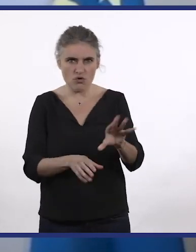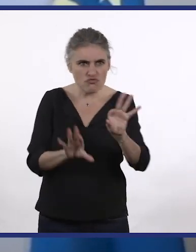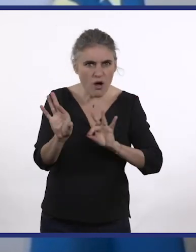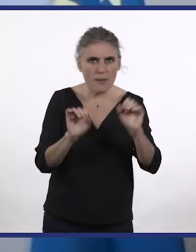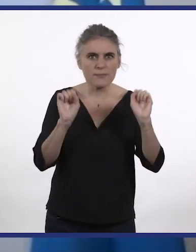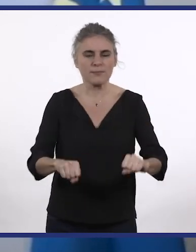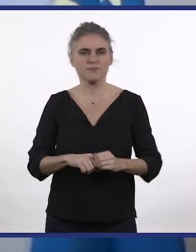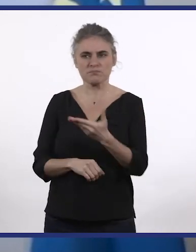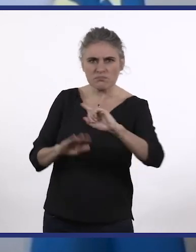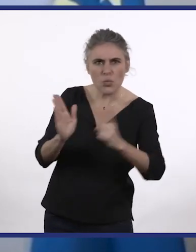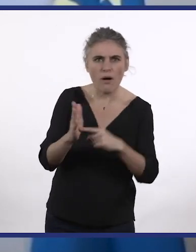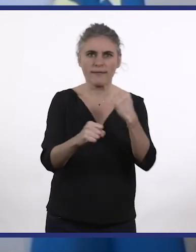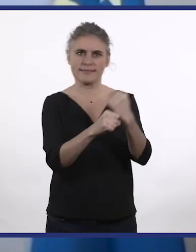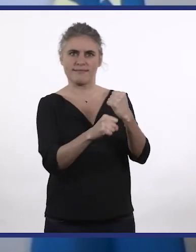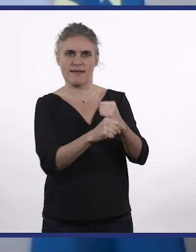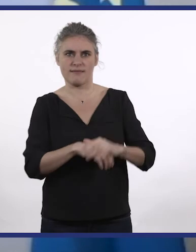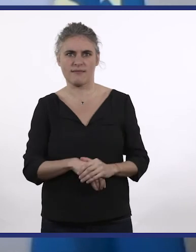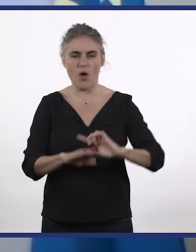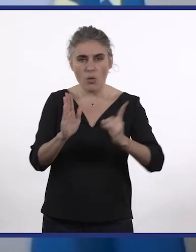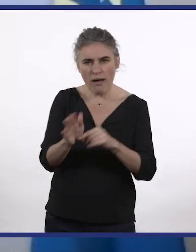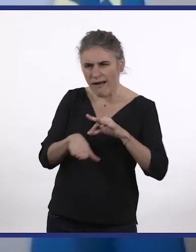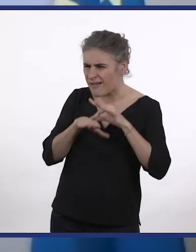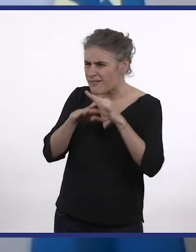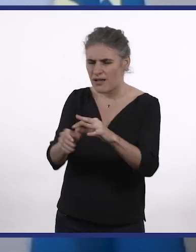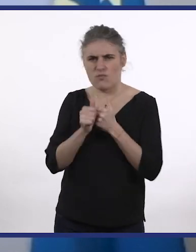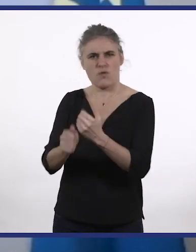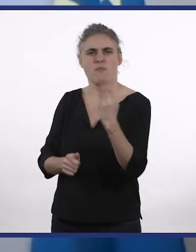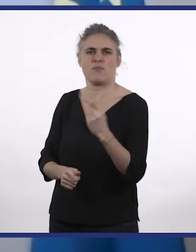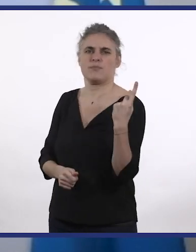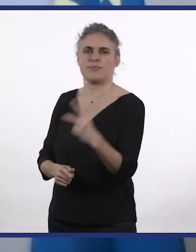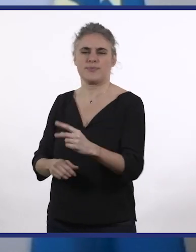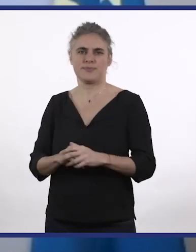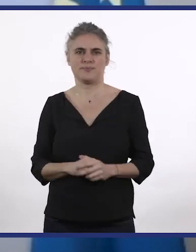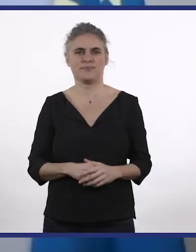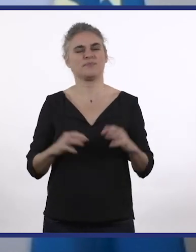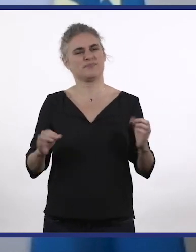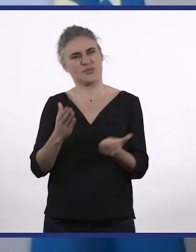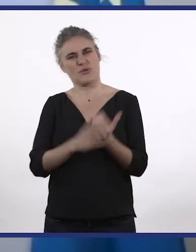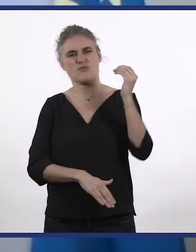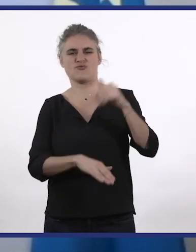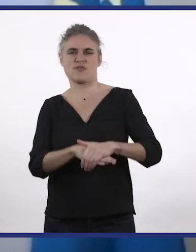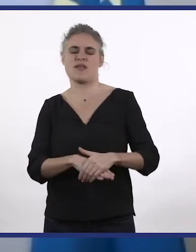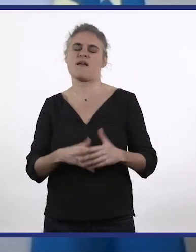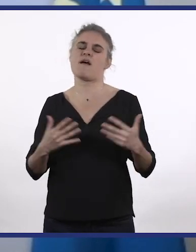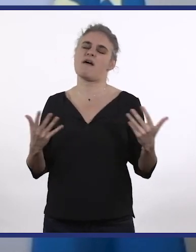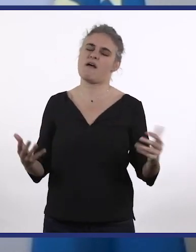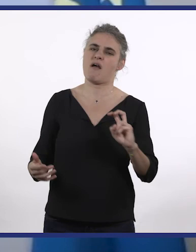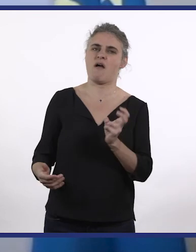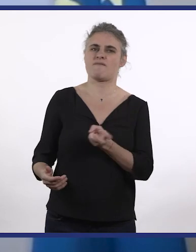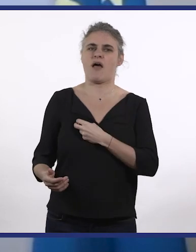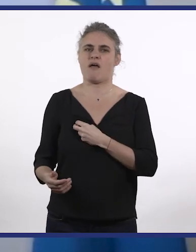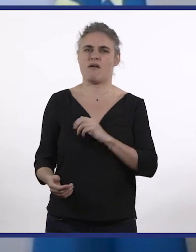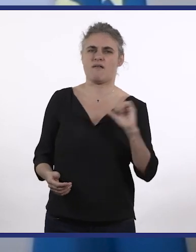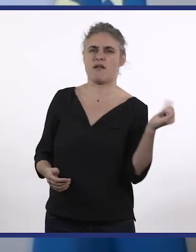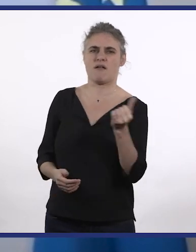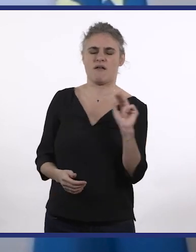ce choix de se loger, droit de travailler, droit d'être accompagné autant que de besoin. Profitons de cette journée pour